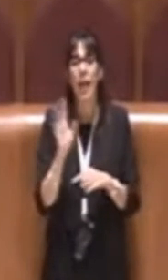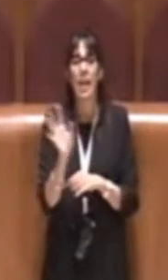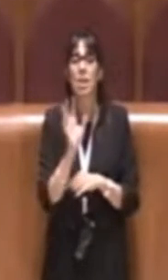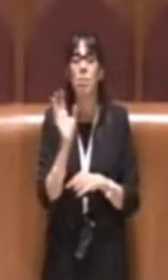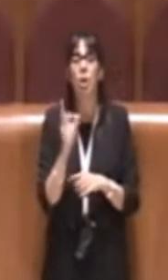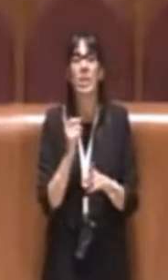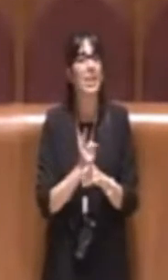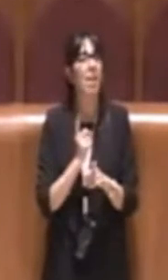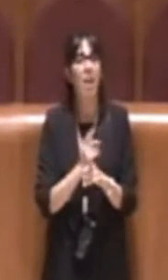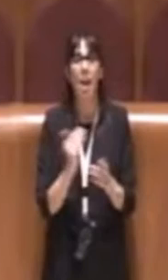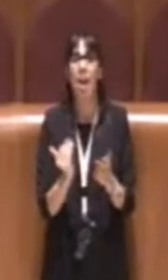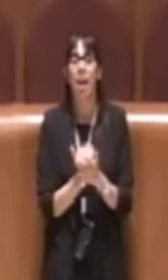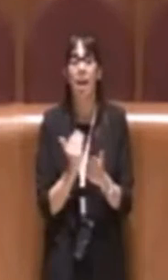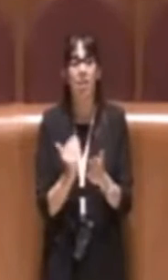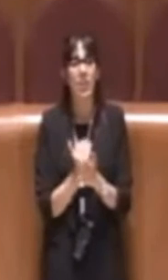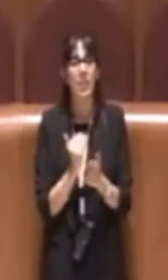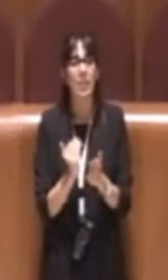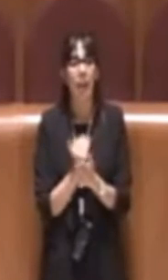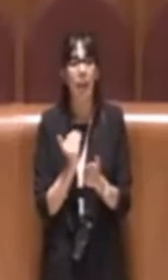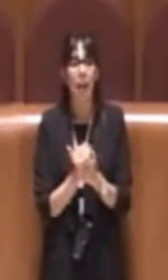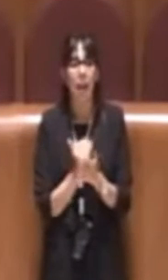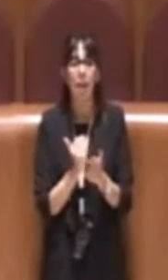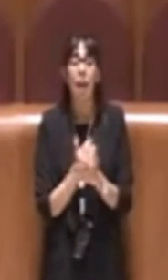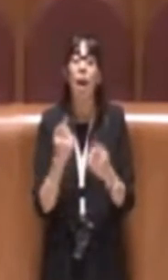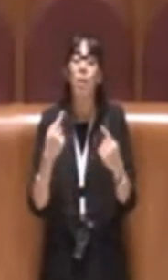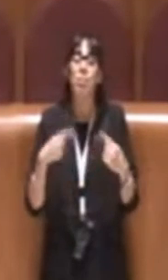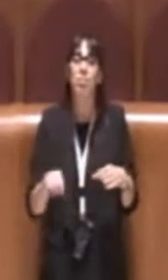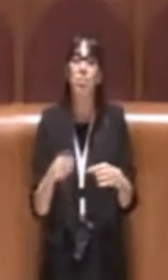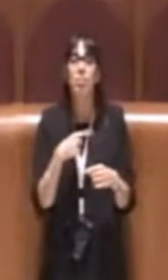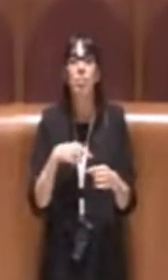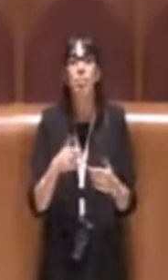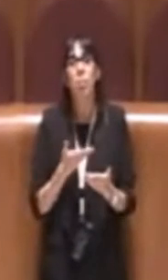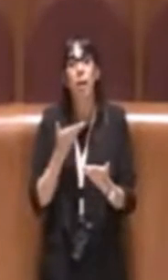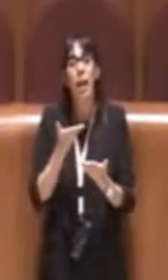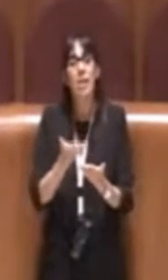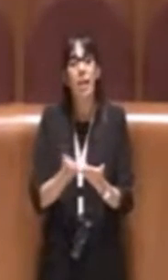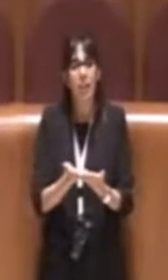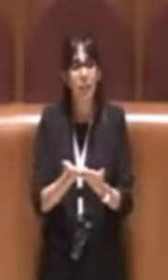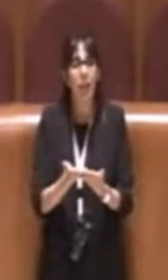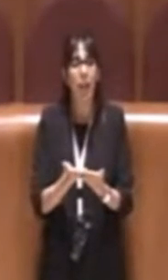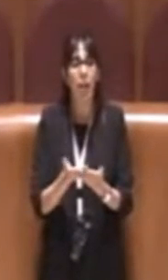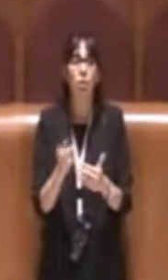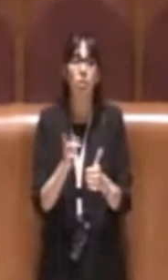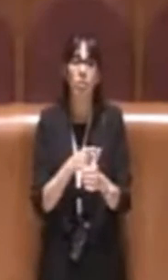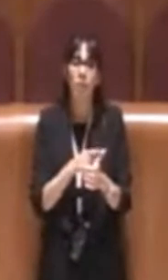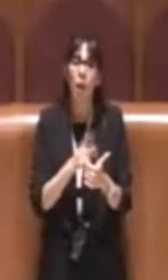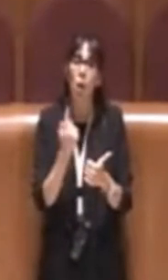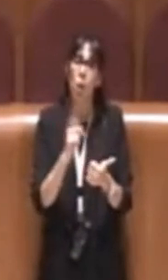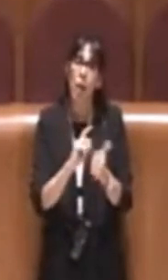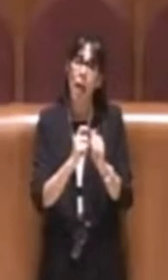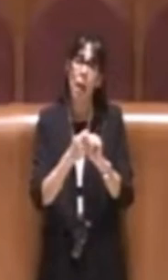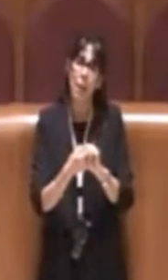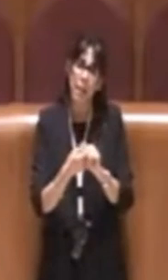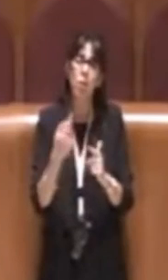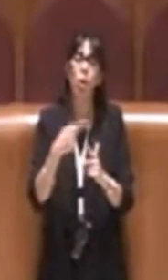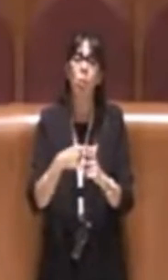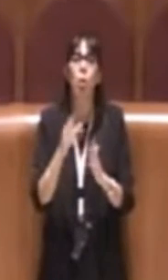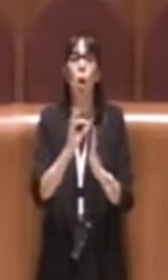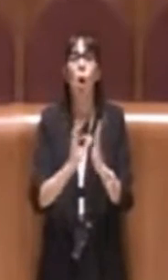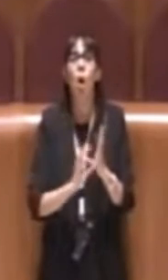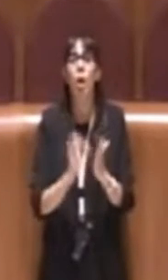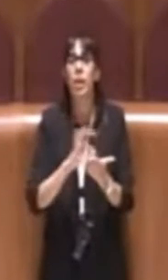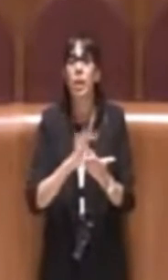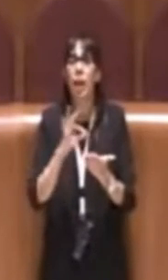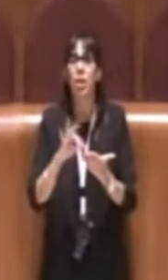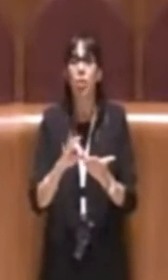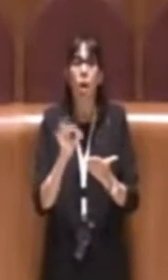scongiurare e pertanto abbiamo presentato sia un emendamento che degli ordini del giorno che vanno